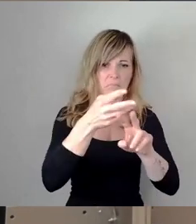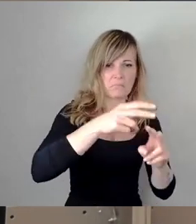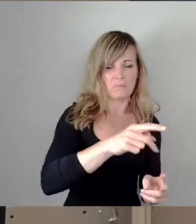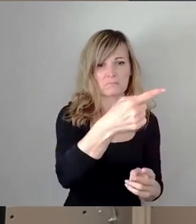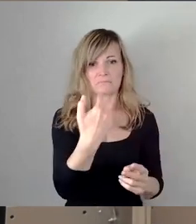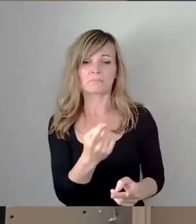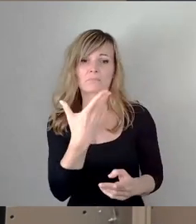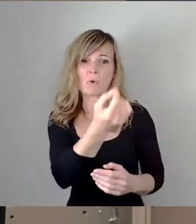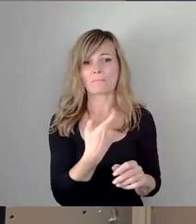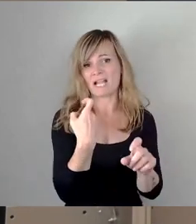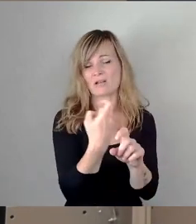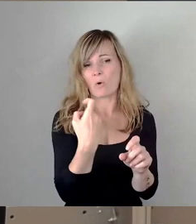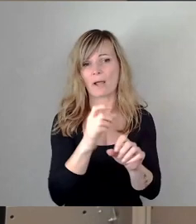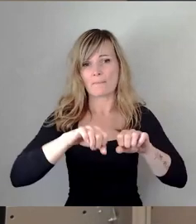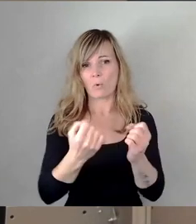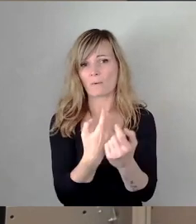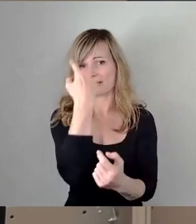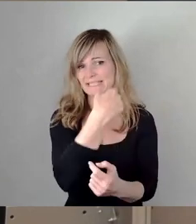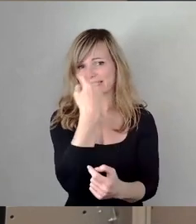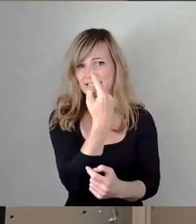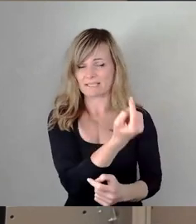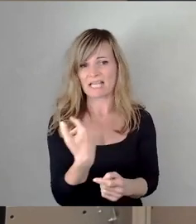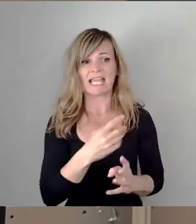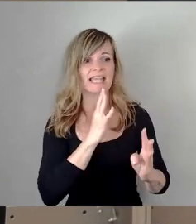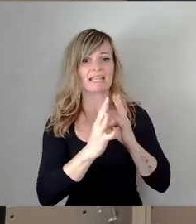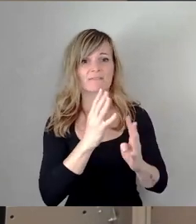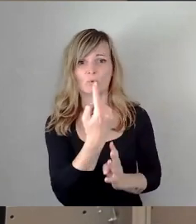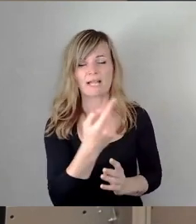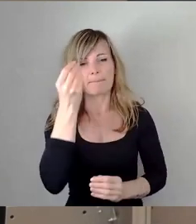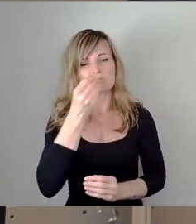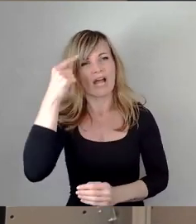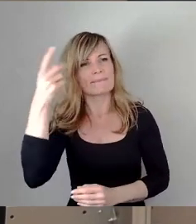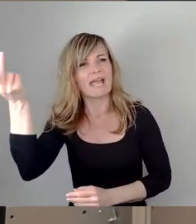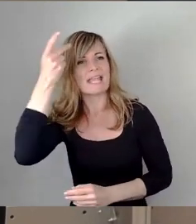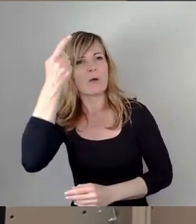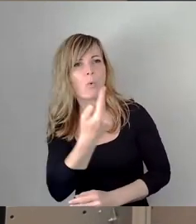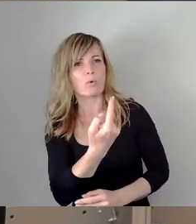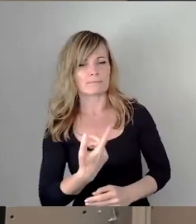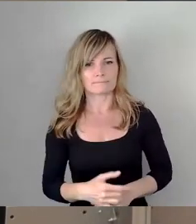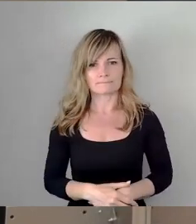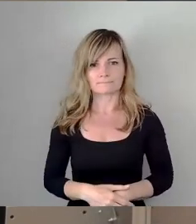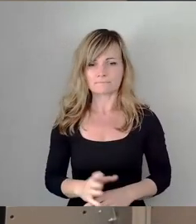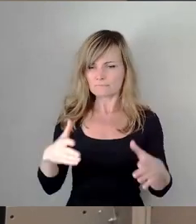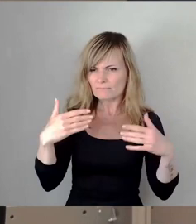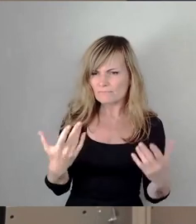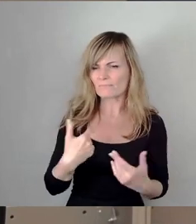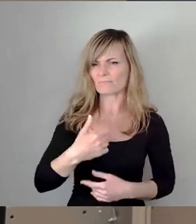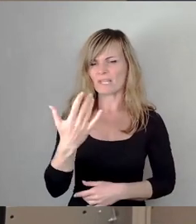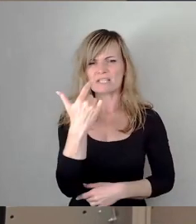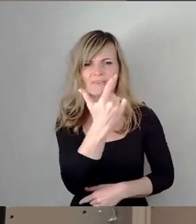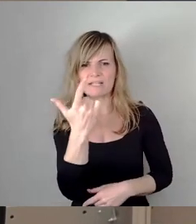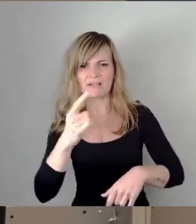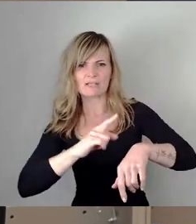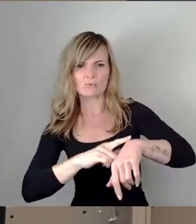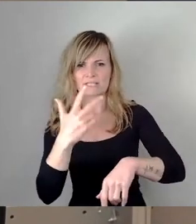Knochenbrüche im Gesicht. Im Interview beschreibt er seine Erinnerung an die Attacke. So sei er gegen 22.30